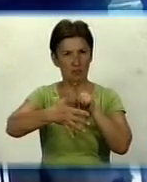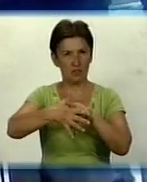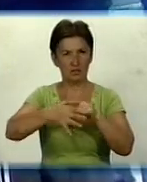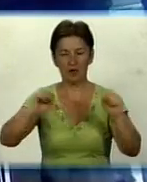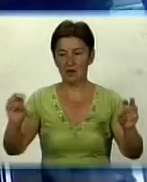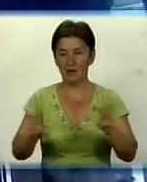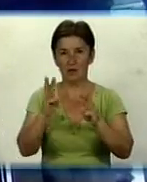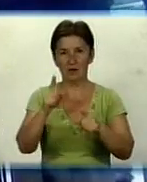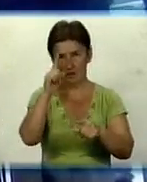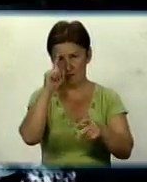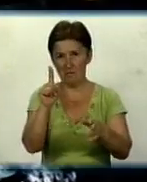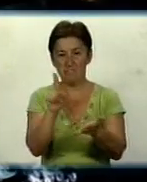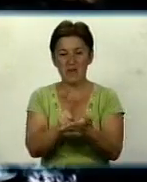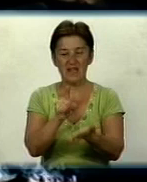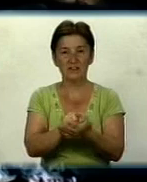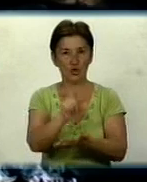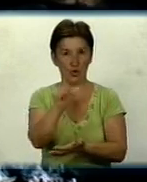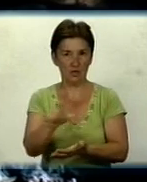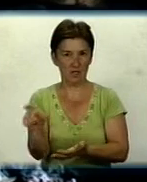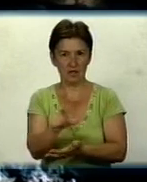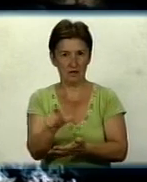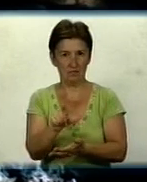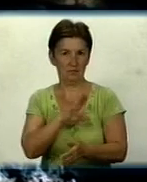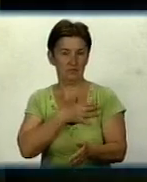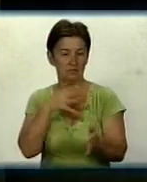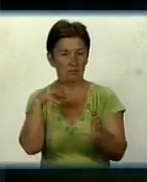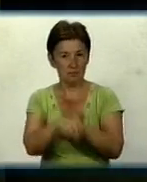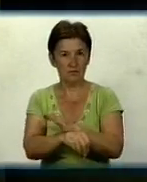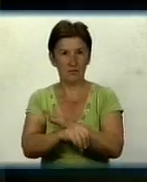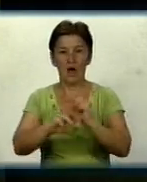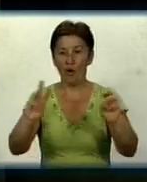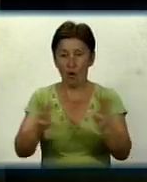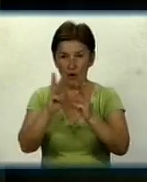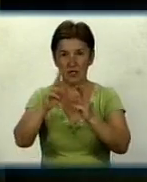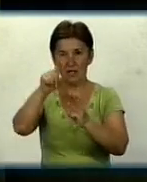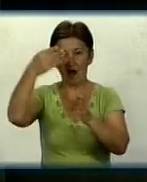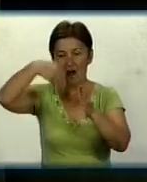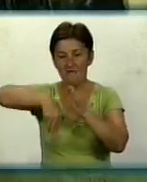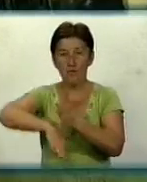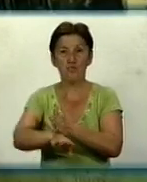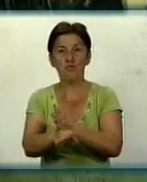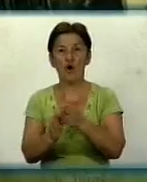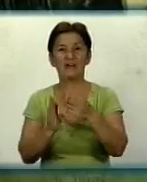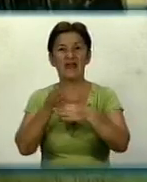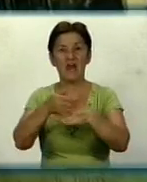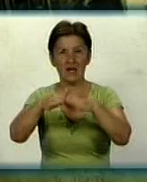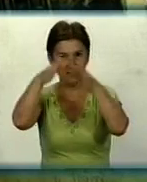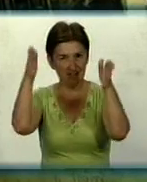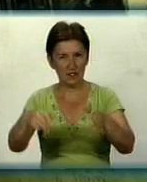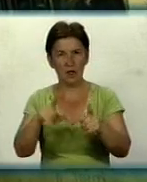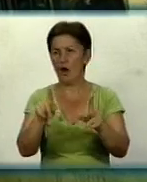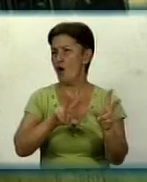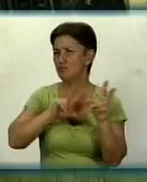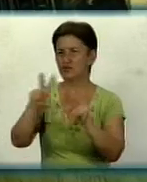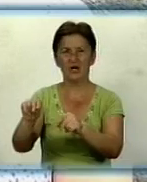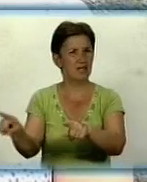забрав життя подружжя пенсіонерів і завдав чималої шкоди помешканню. Горіло і у під'їзді. Тоді комунальники пообіцяли швидко відремонтувати